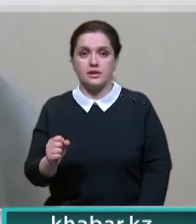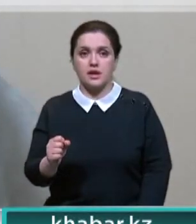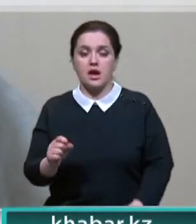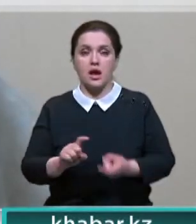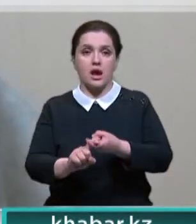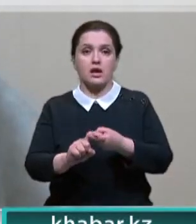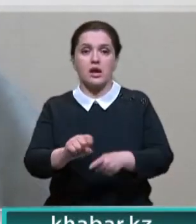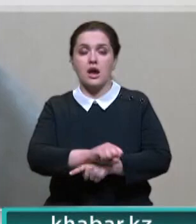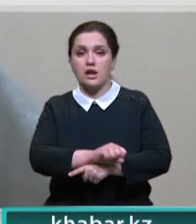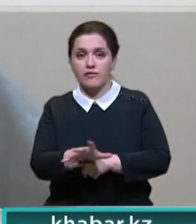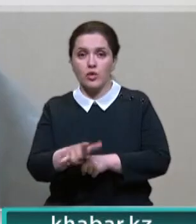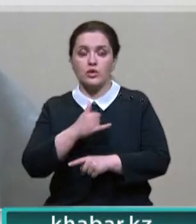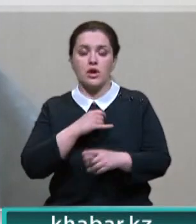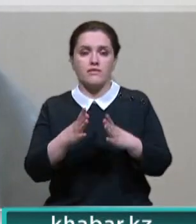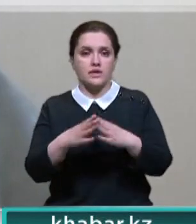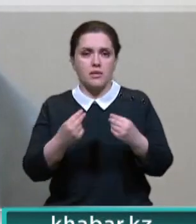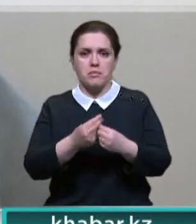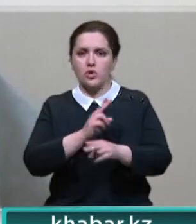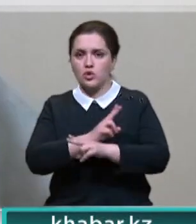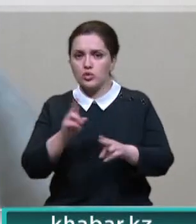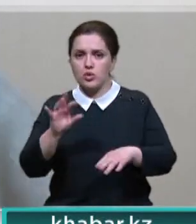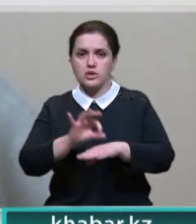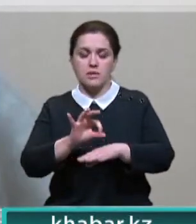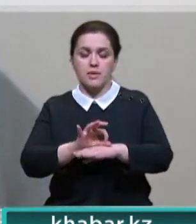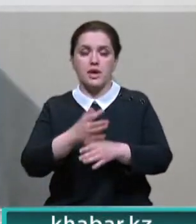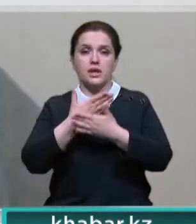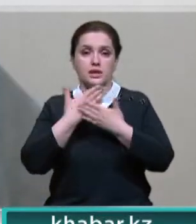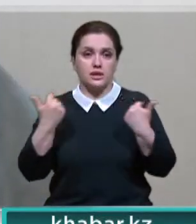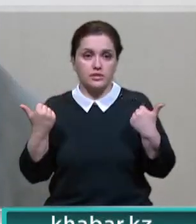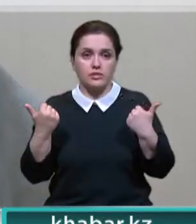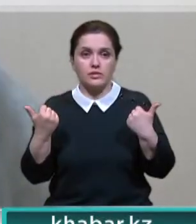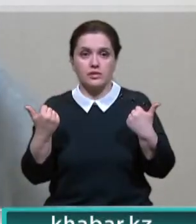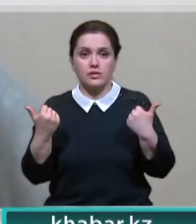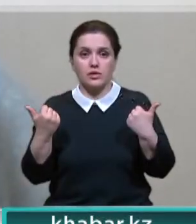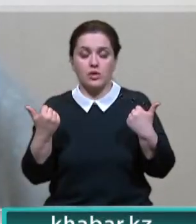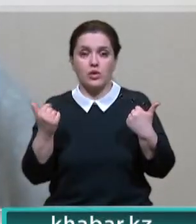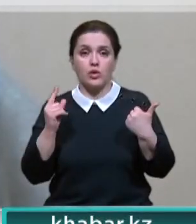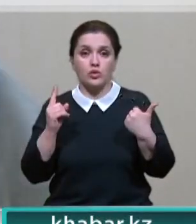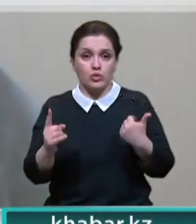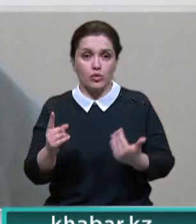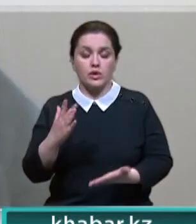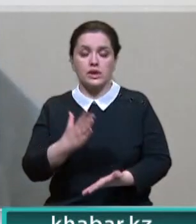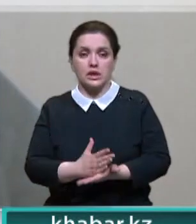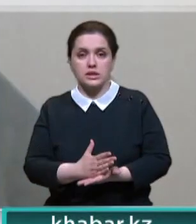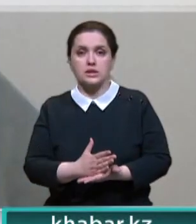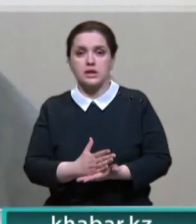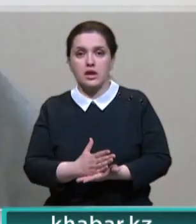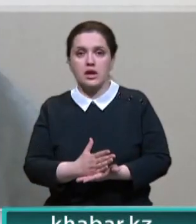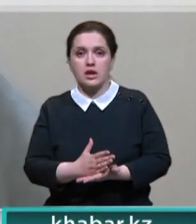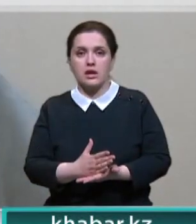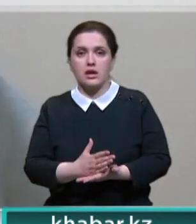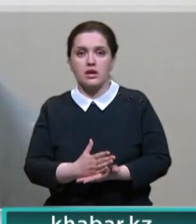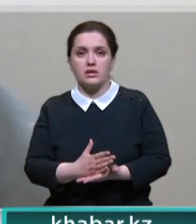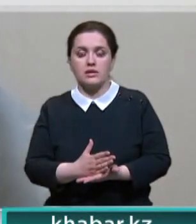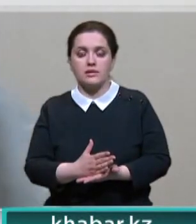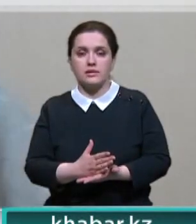Коронавирусом в нашей семье никто не заболел в данный момент, но есть среди наших